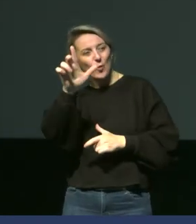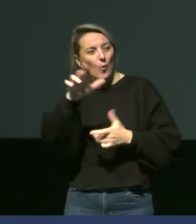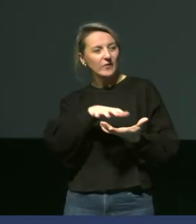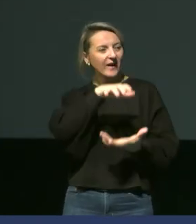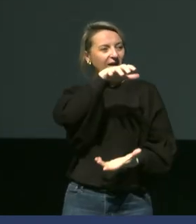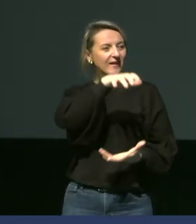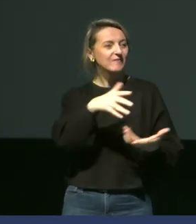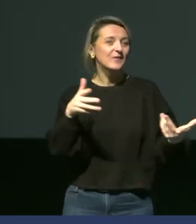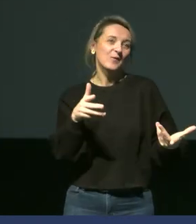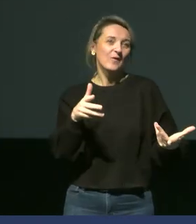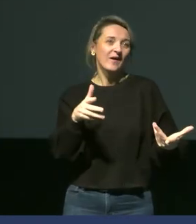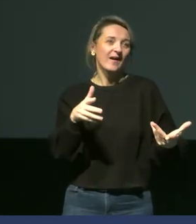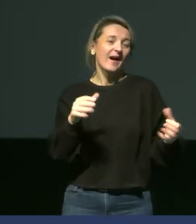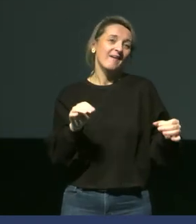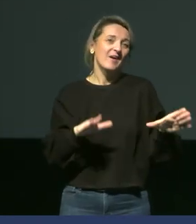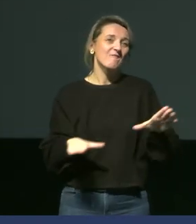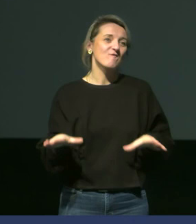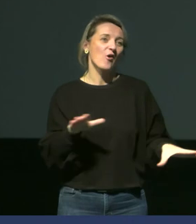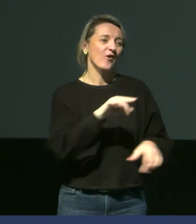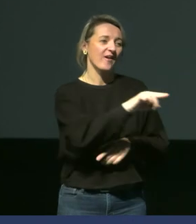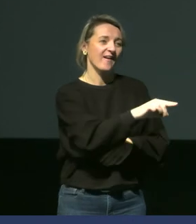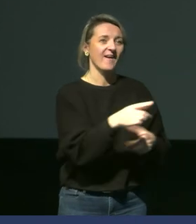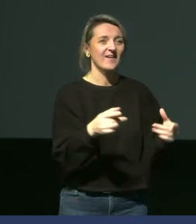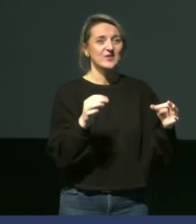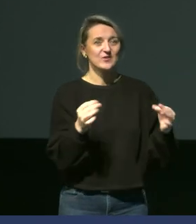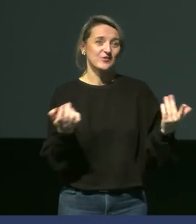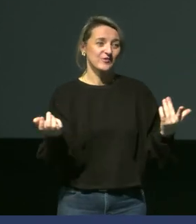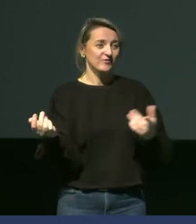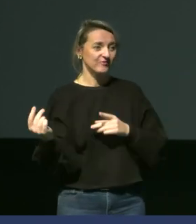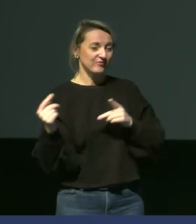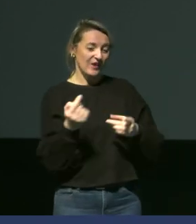fois-ci sur la banquise. Les phoques de Védel qui viennent se reproduire